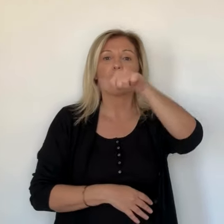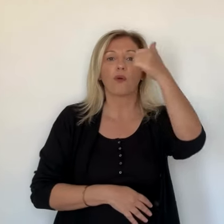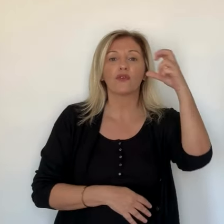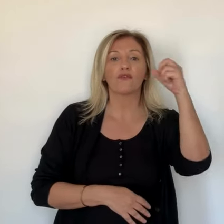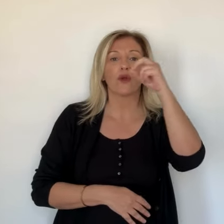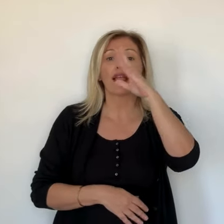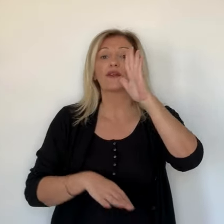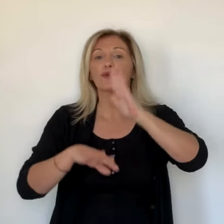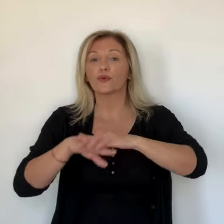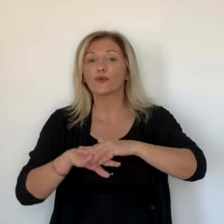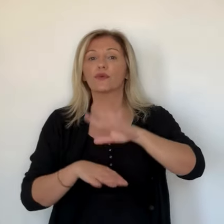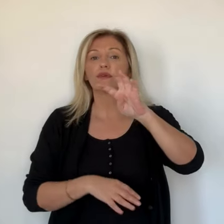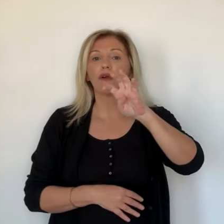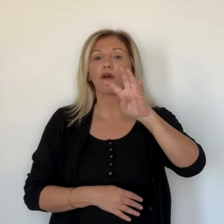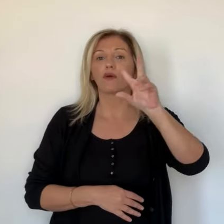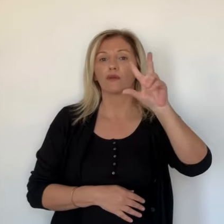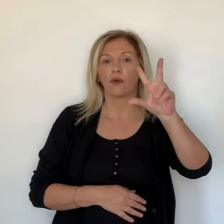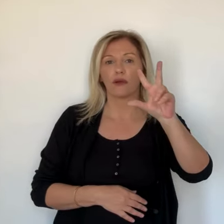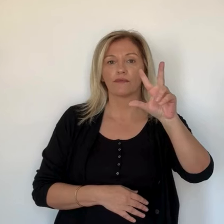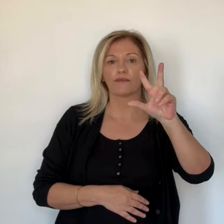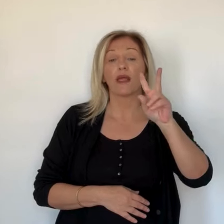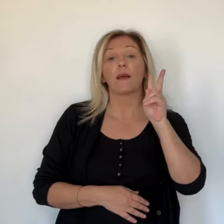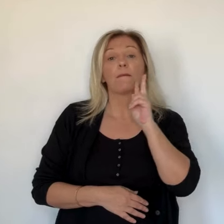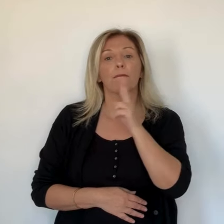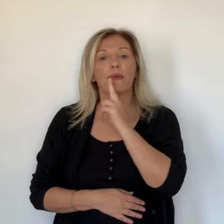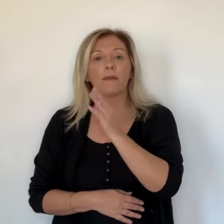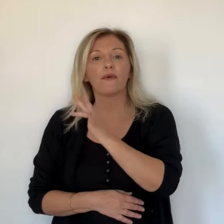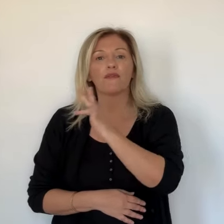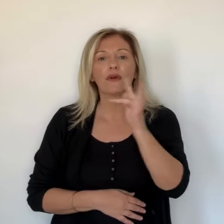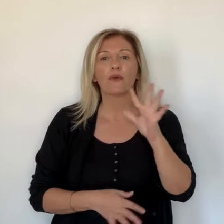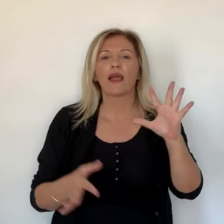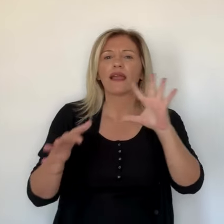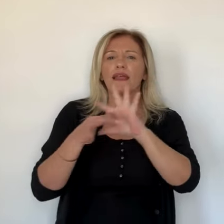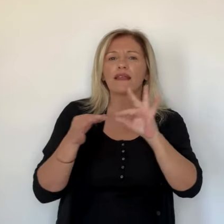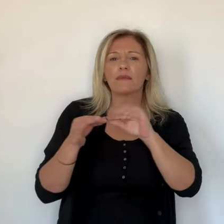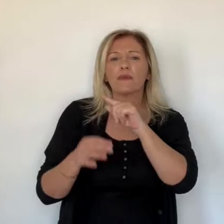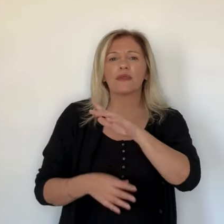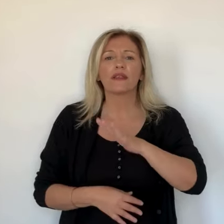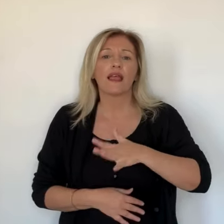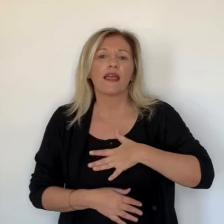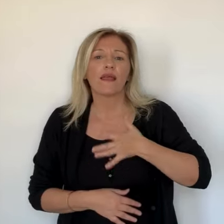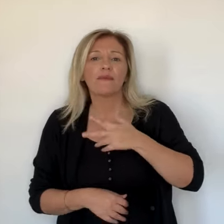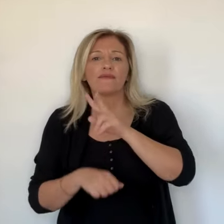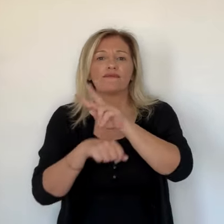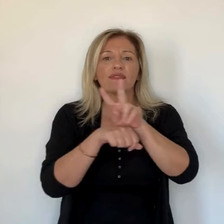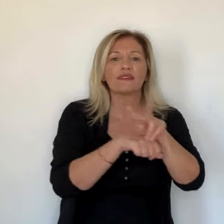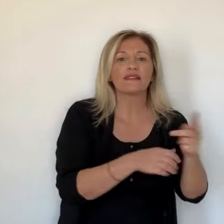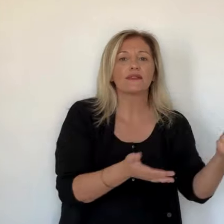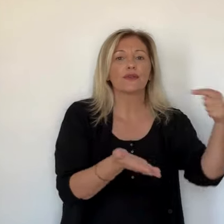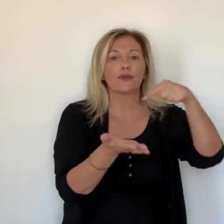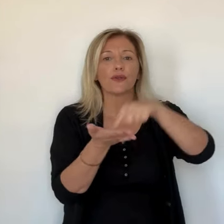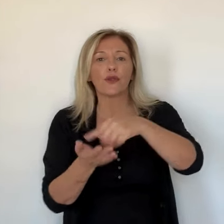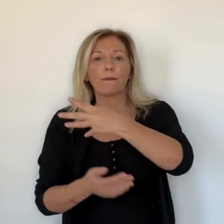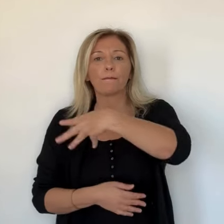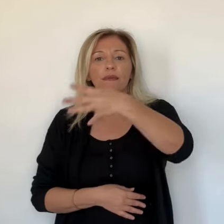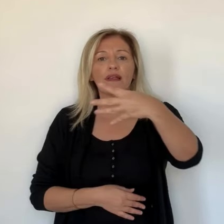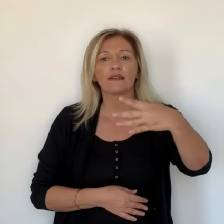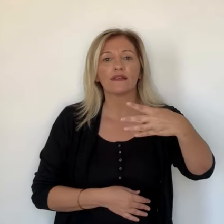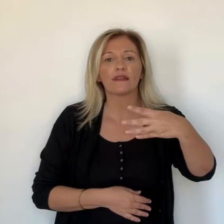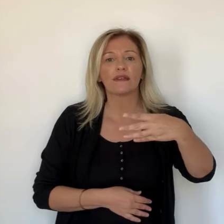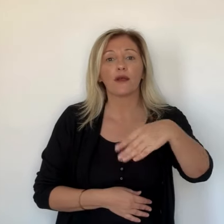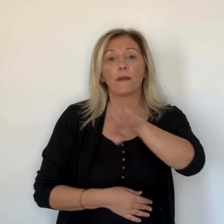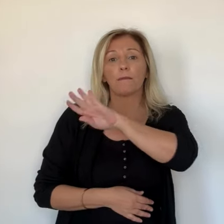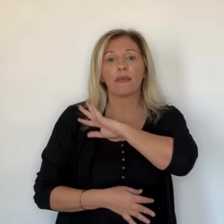réalisé 11 voyages sur 43 au total. Il avait insisté sur cet aspect-là en rappelant qu'effectivement l'origine du